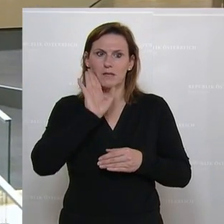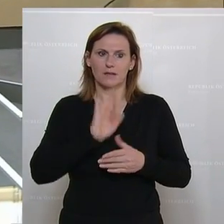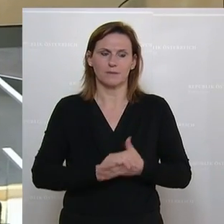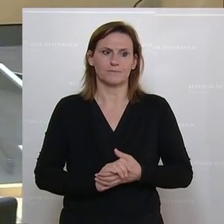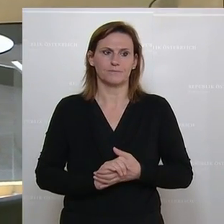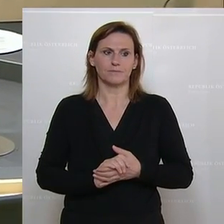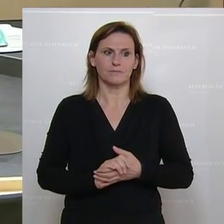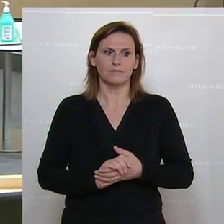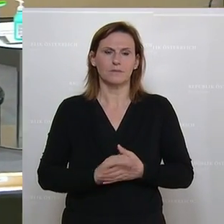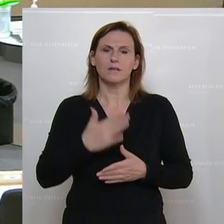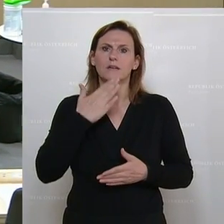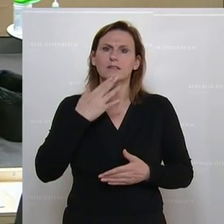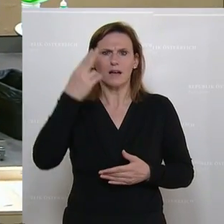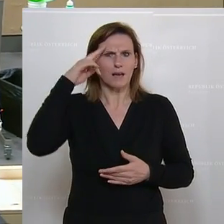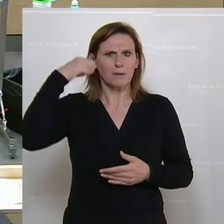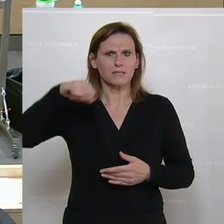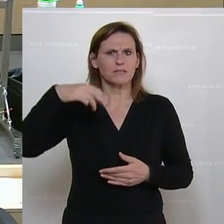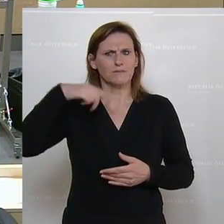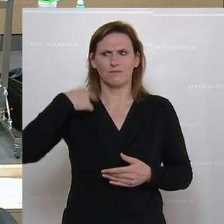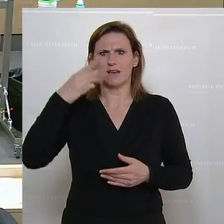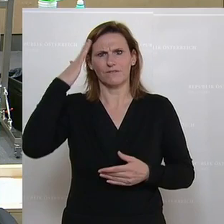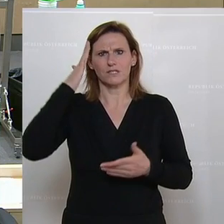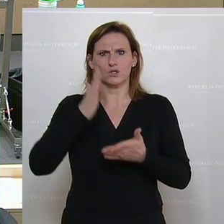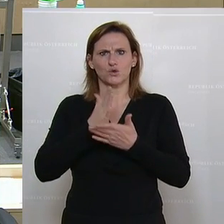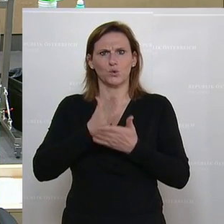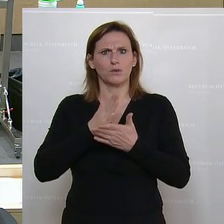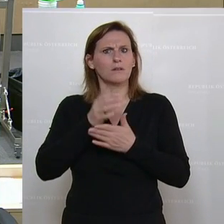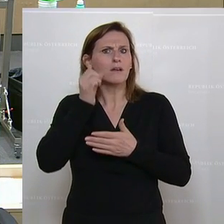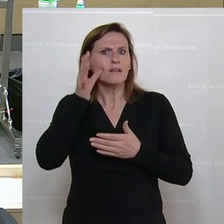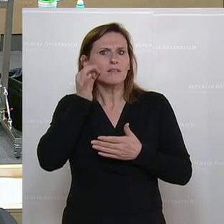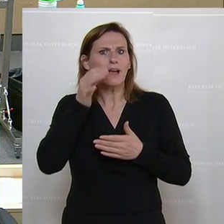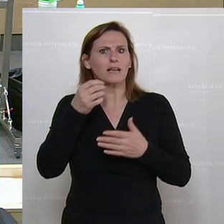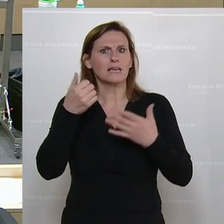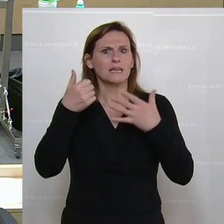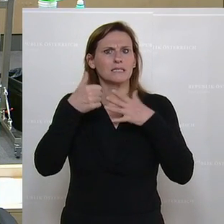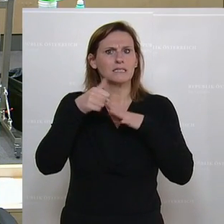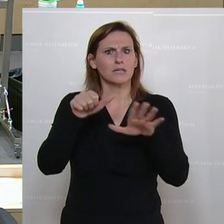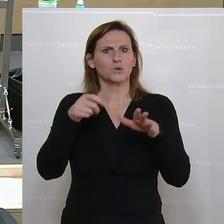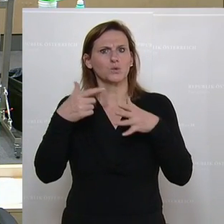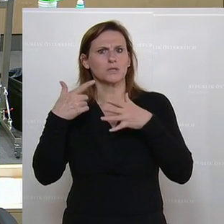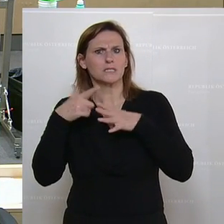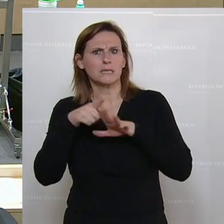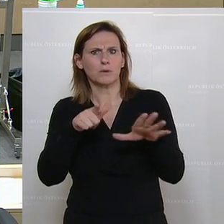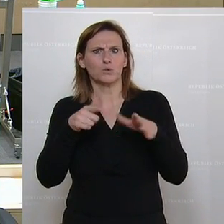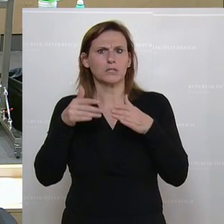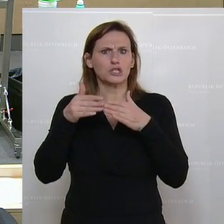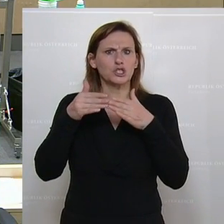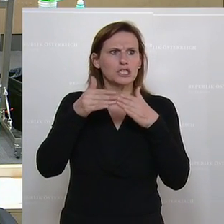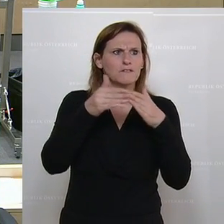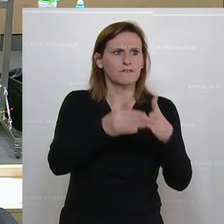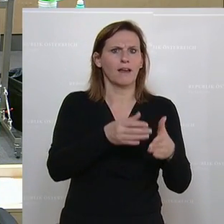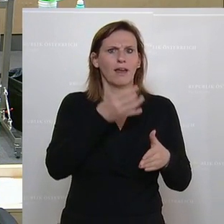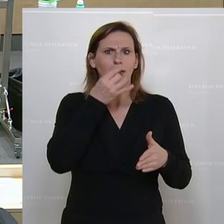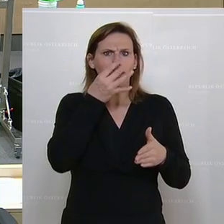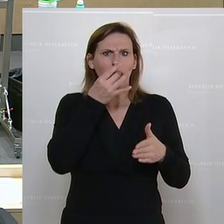sehr geehrter Herr Hausenminister, nachdem wir wissen, dass auf der anderen Seite täglich ca. bis 700 Gasschiffe aus Amerika kommen, die ebenfalls